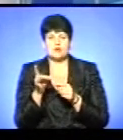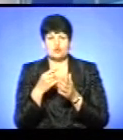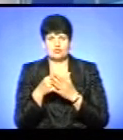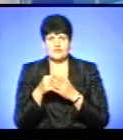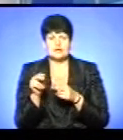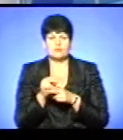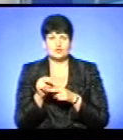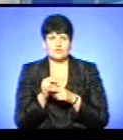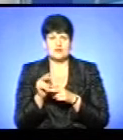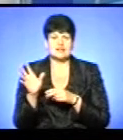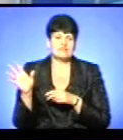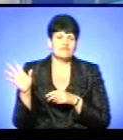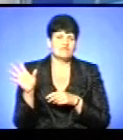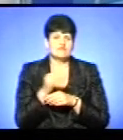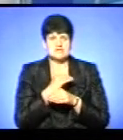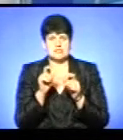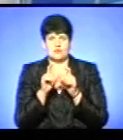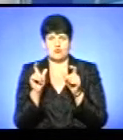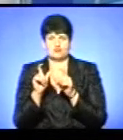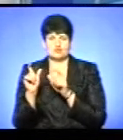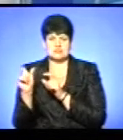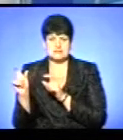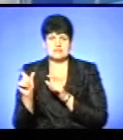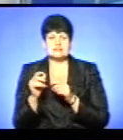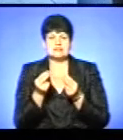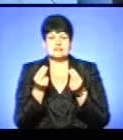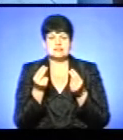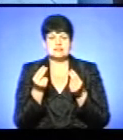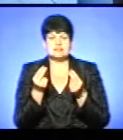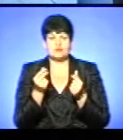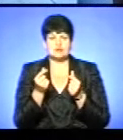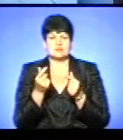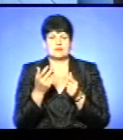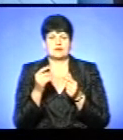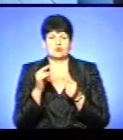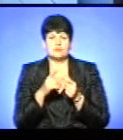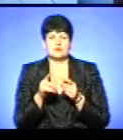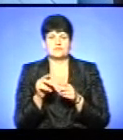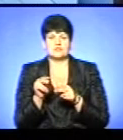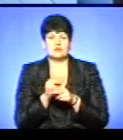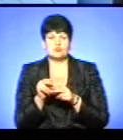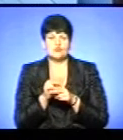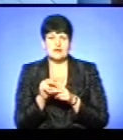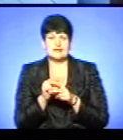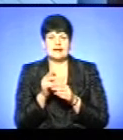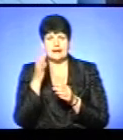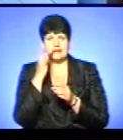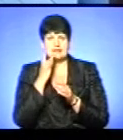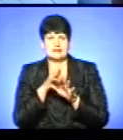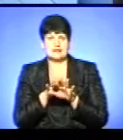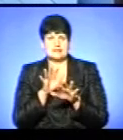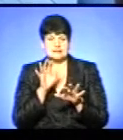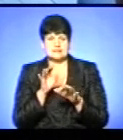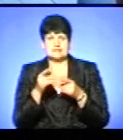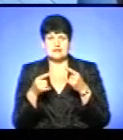Відремонтували, як ми бачили, вже всі корпуси. За кошти соцеконому відремонтували десь літню естраду. Ну, ще залишається...